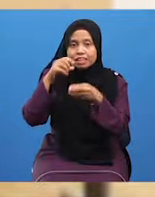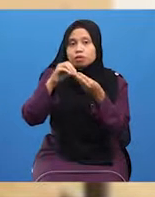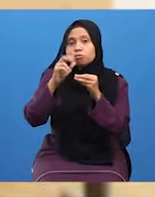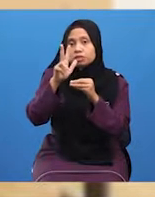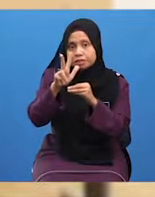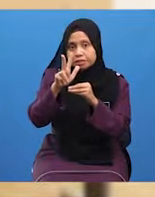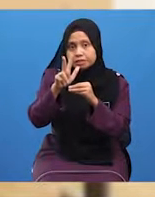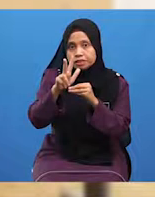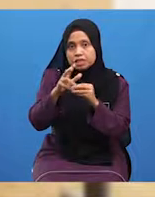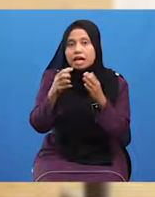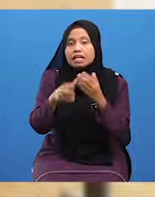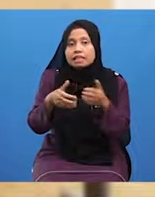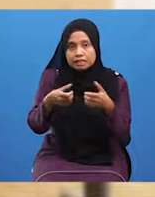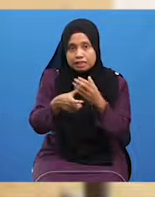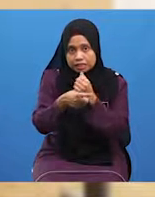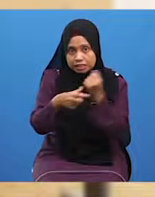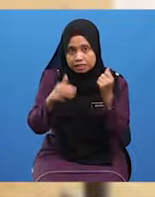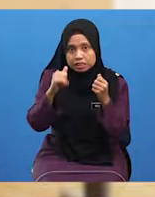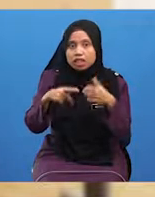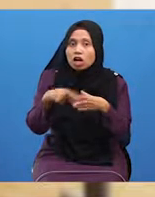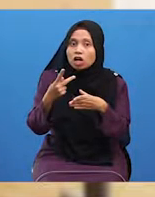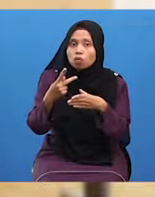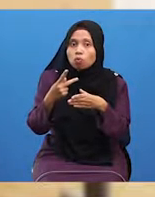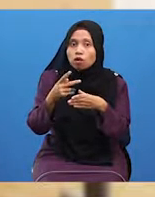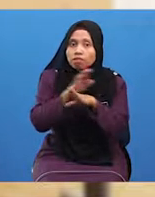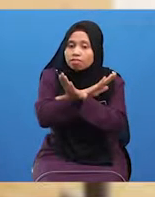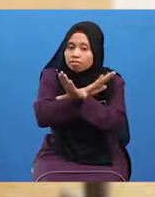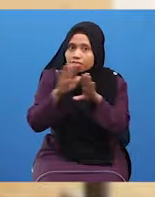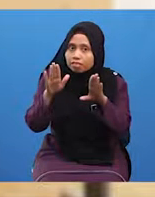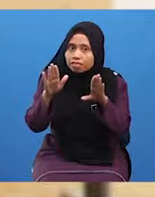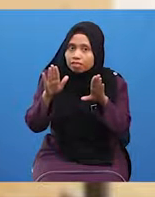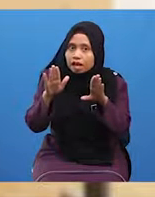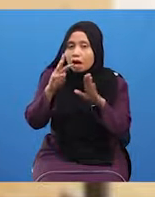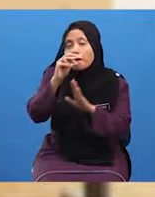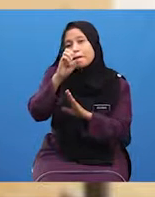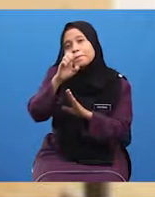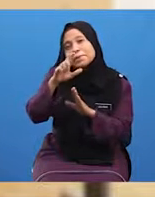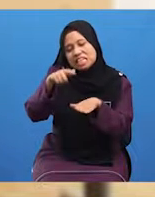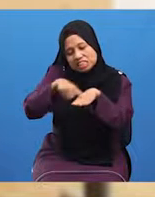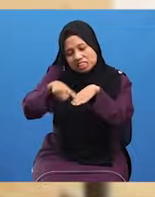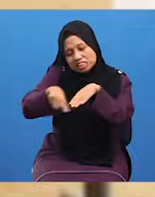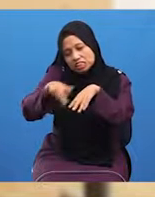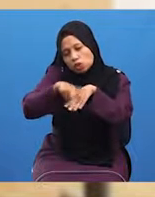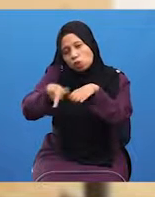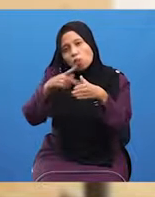Najis Yang keluar Tidak meleleh Sehingga terkena Pada tempat lain